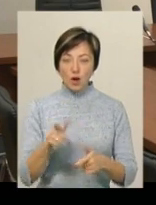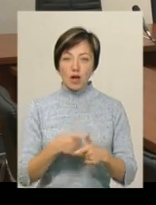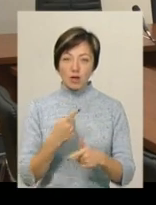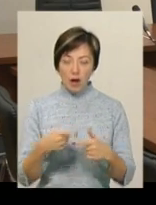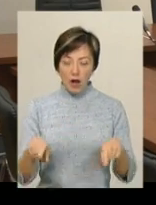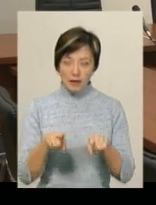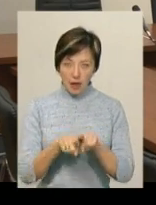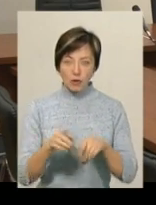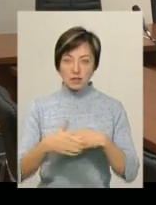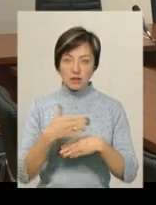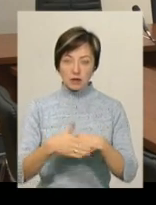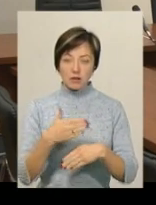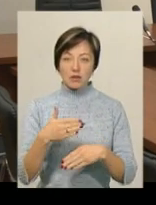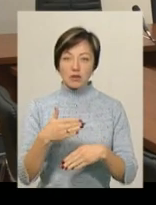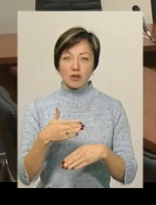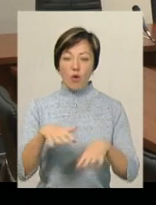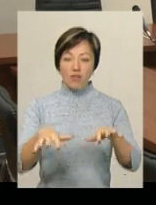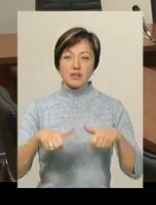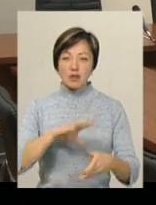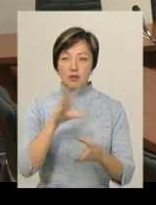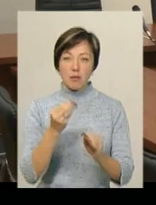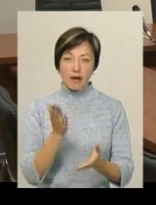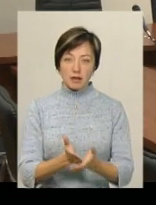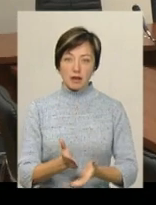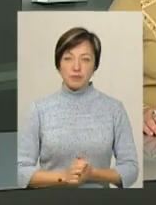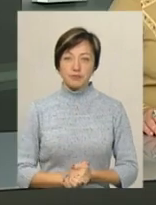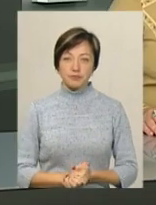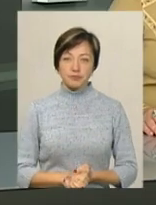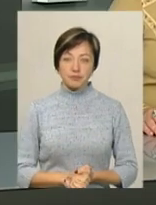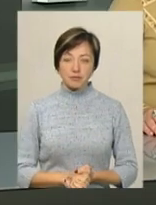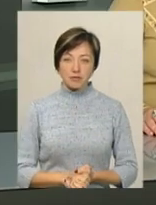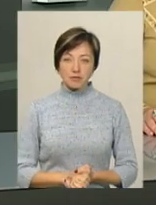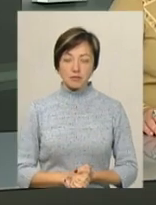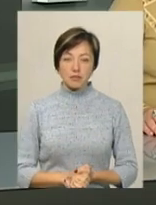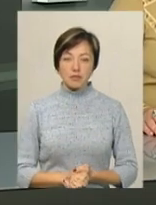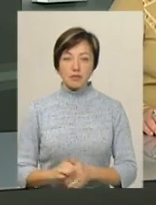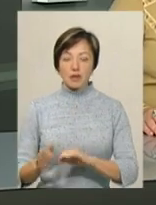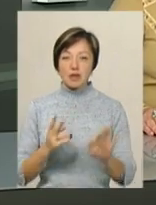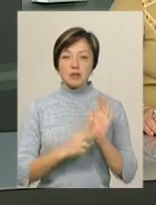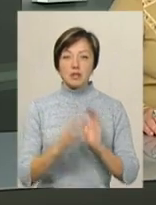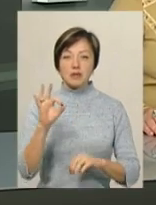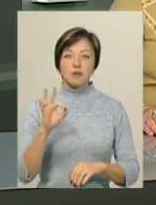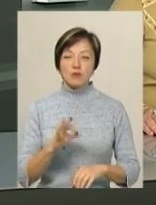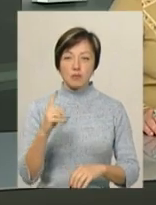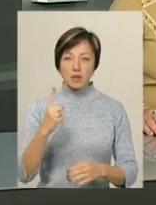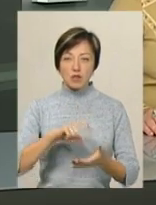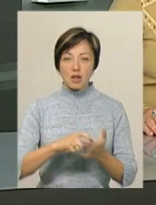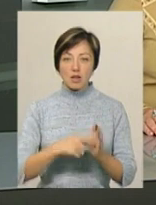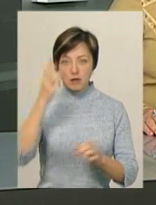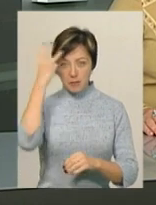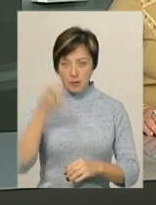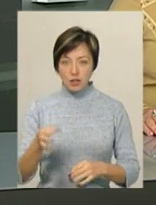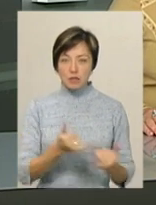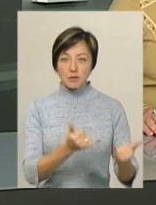а також передбачає санкція покарання у вигляді конфіскації майна. На 70% першокласників Хмельниччини